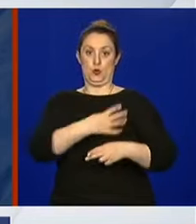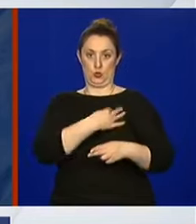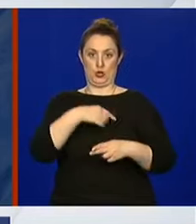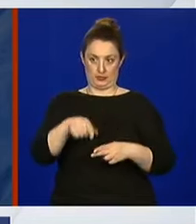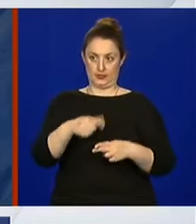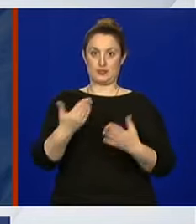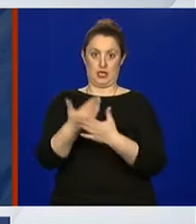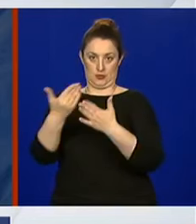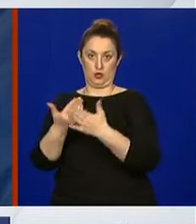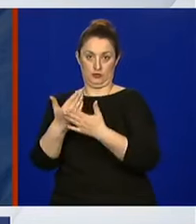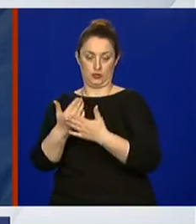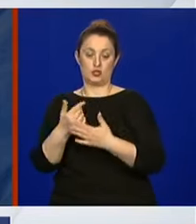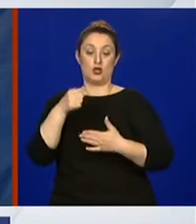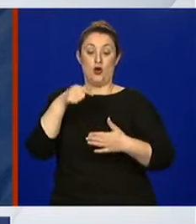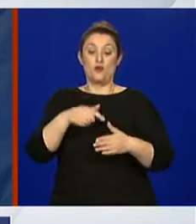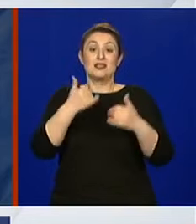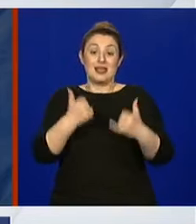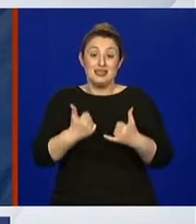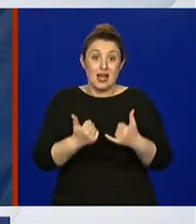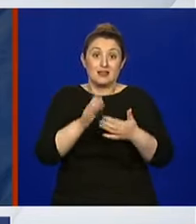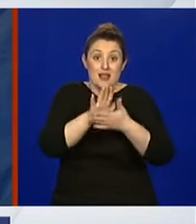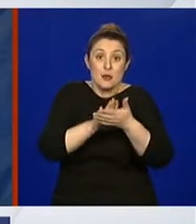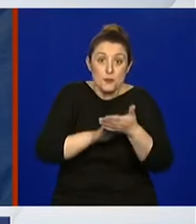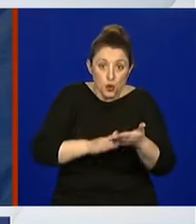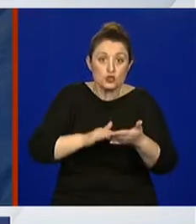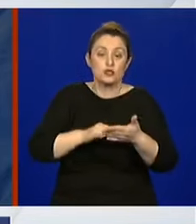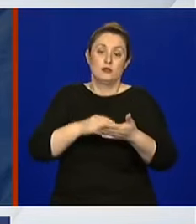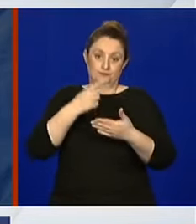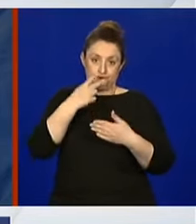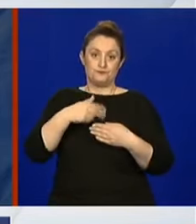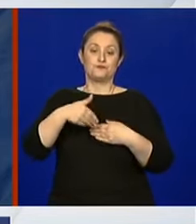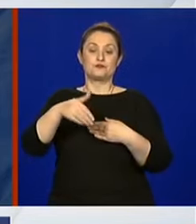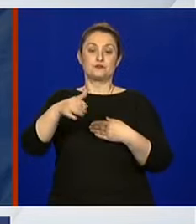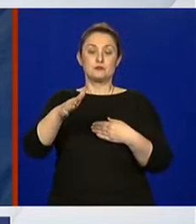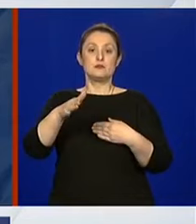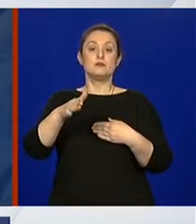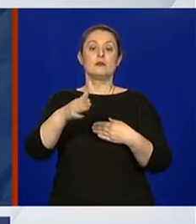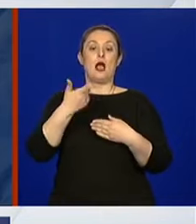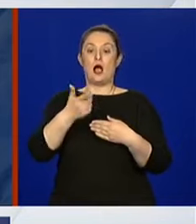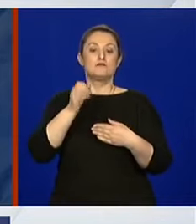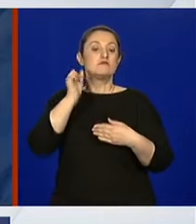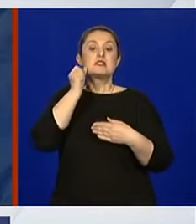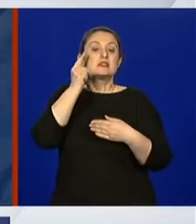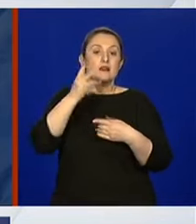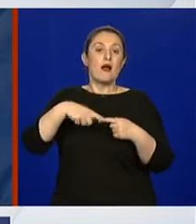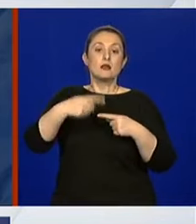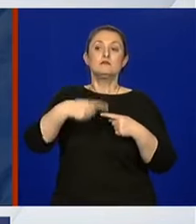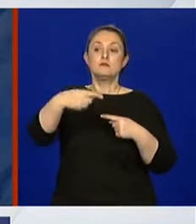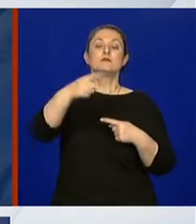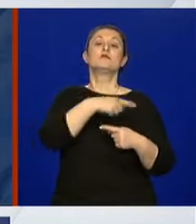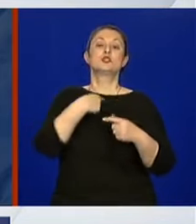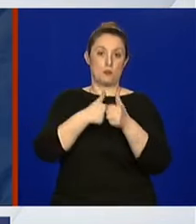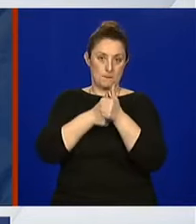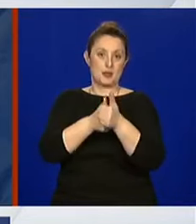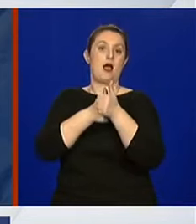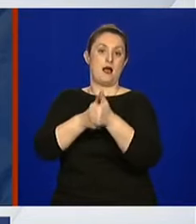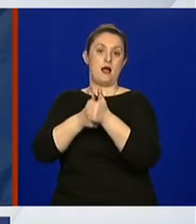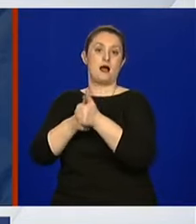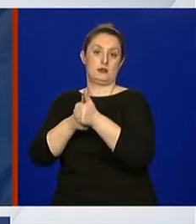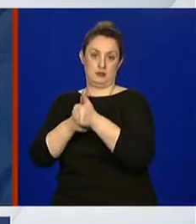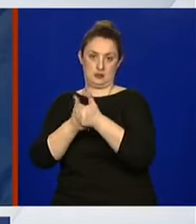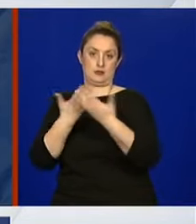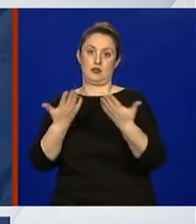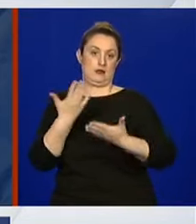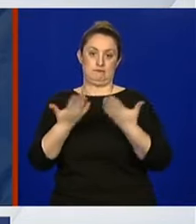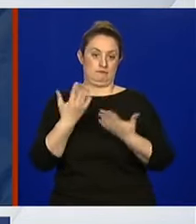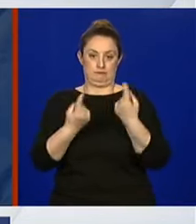Te mjere su tek počele i naravno da ćemo iz dana u dan pratiti kako